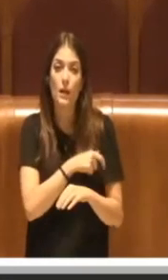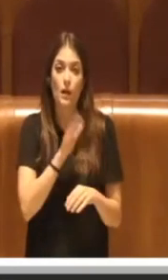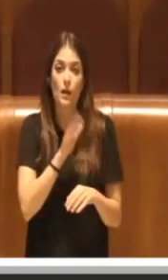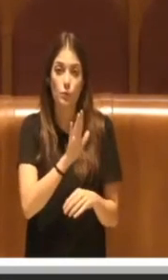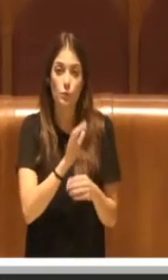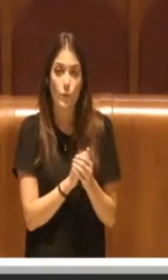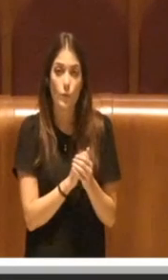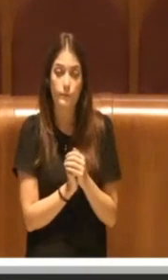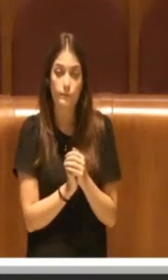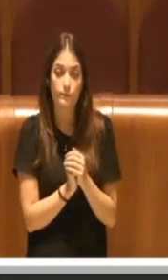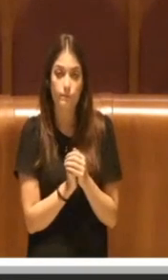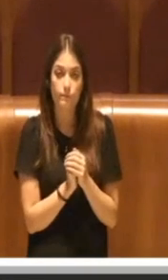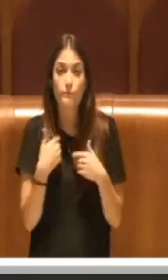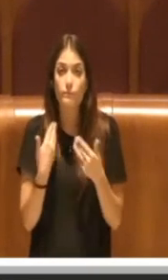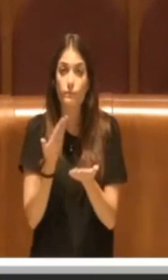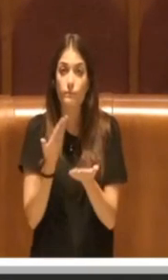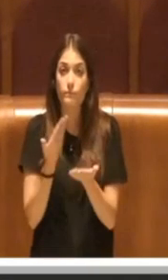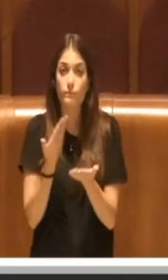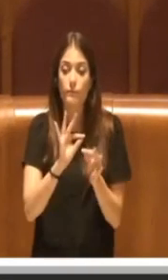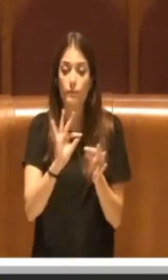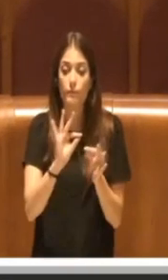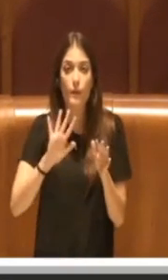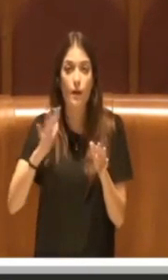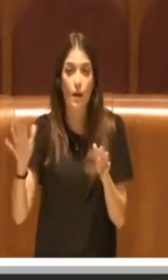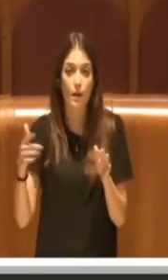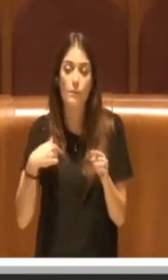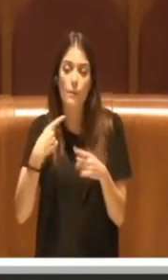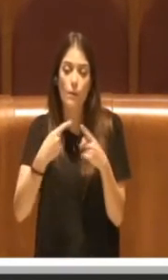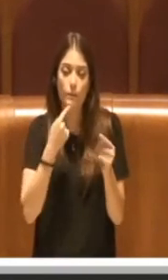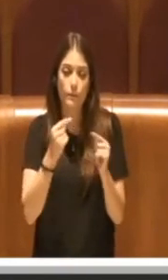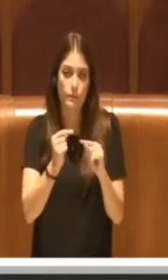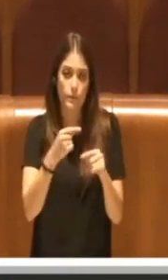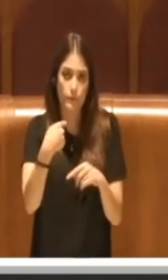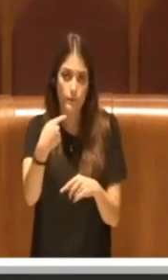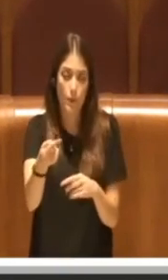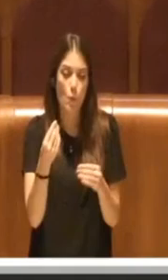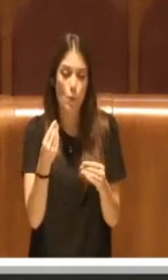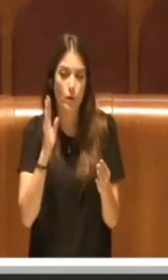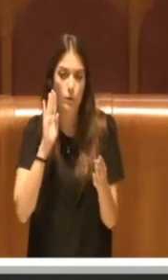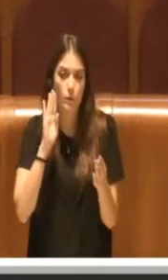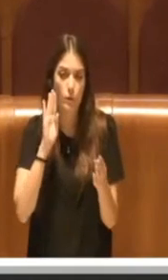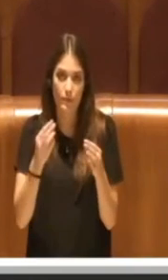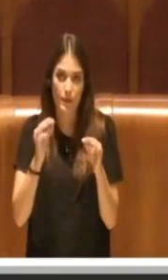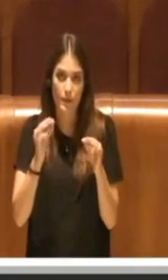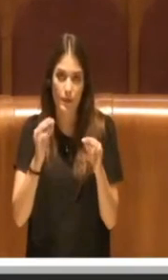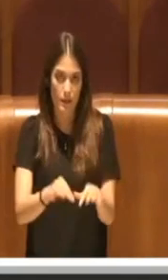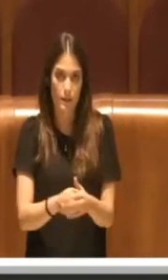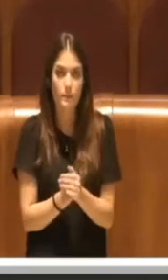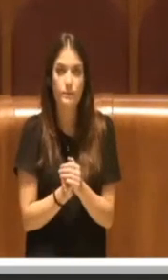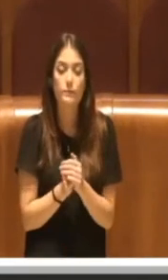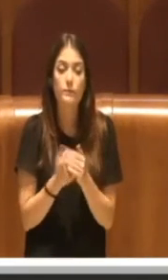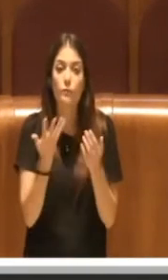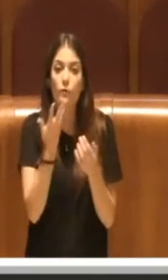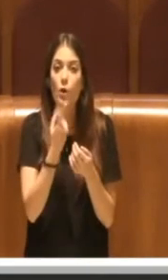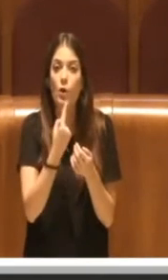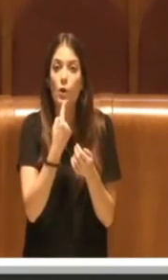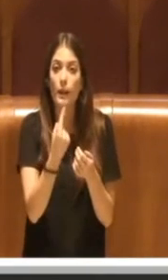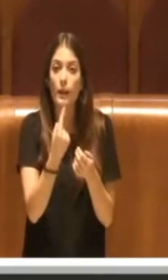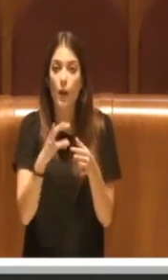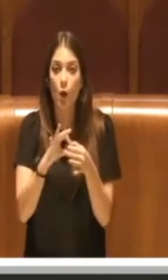Ne ho portati altri, sì, anche altri, ma ne parleremo quando li affronteremo. Voglio dire ai miei colleghi che